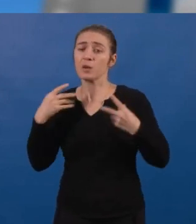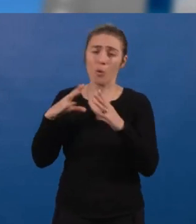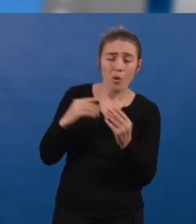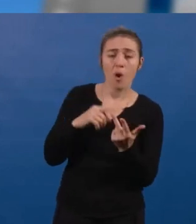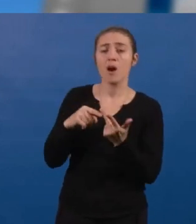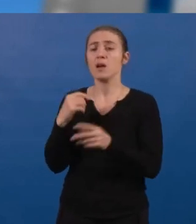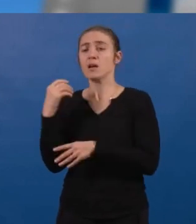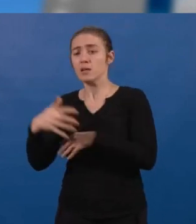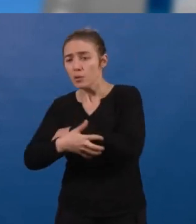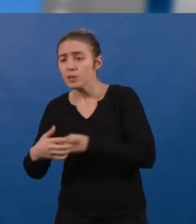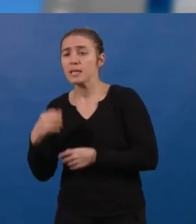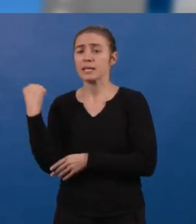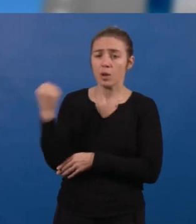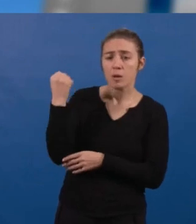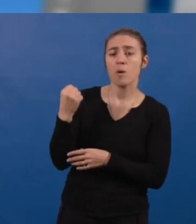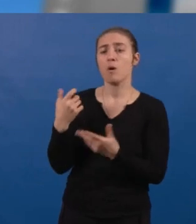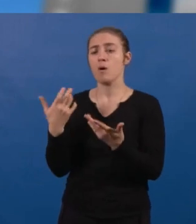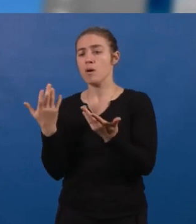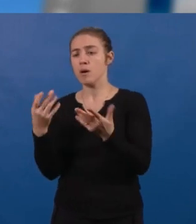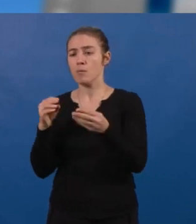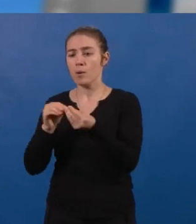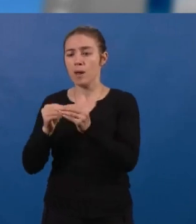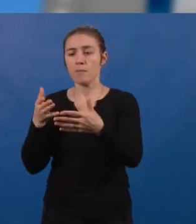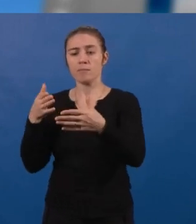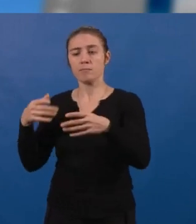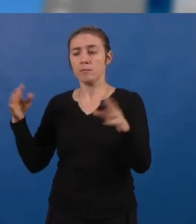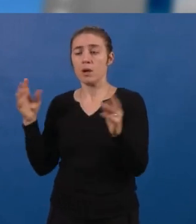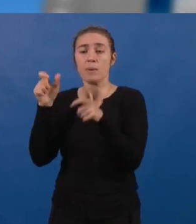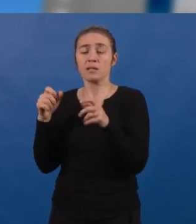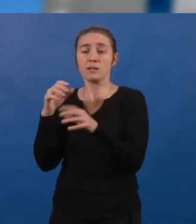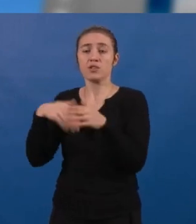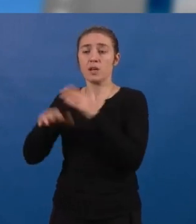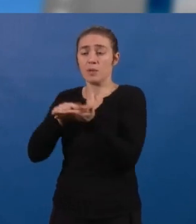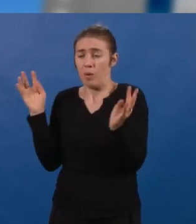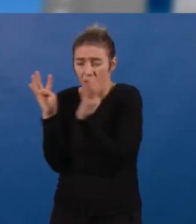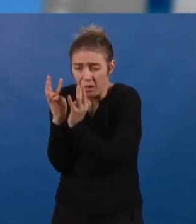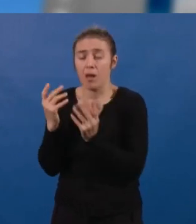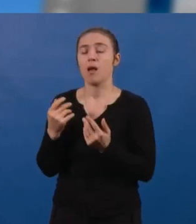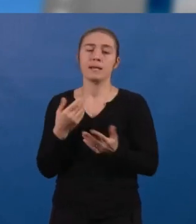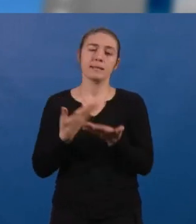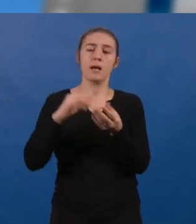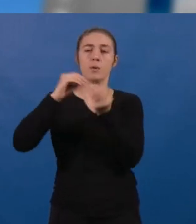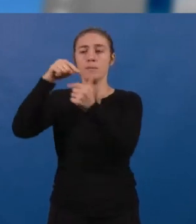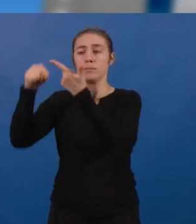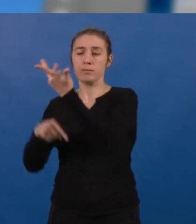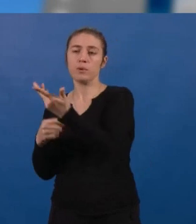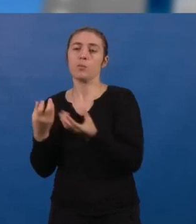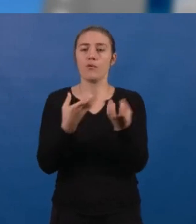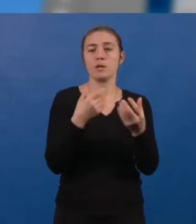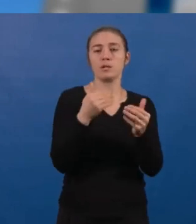'isolement, la suroccupation dans les logements par manque de logements sociaux sont autant d'éléments qui creusent là aussi ces inégalités.